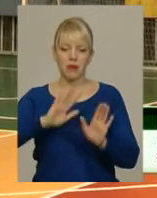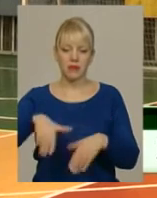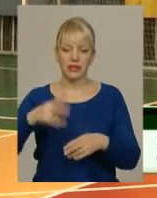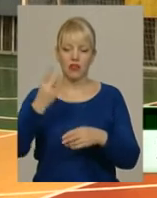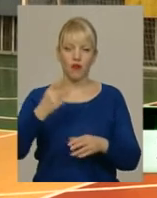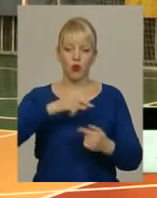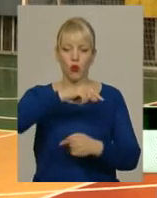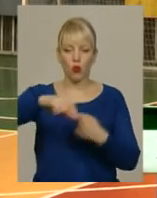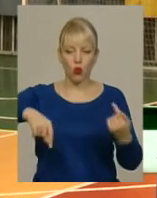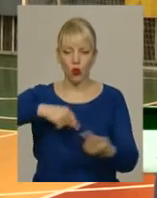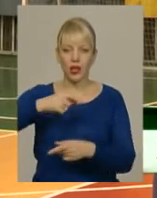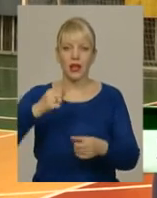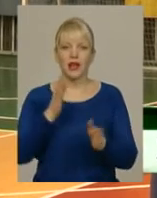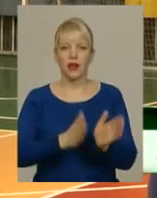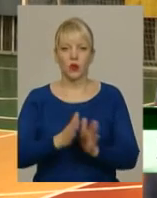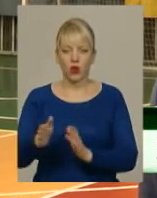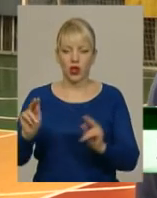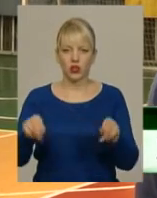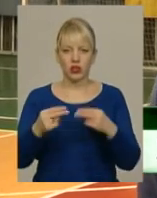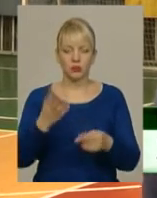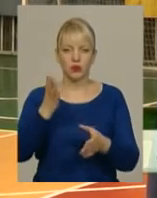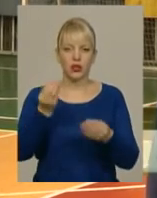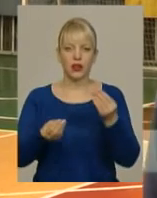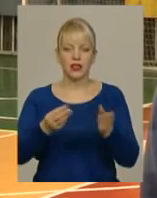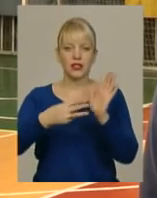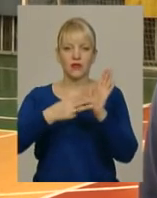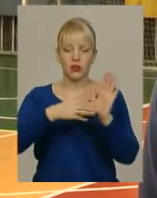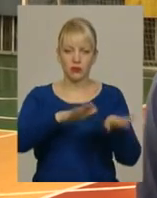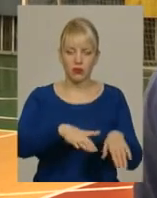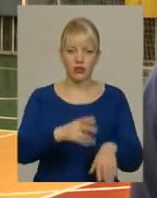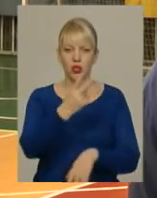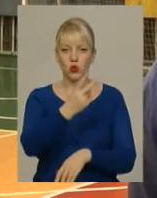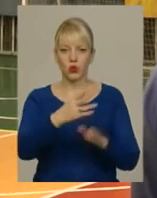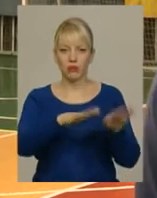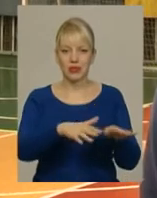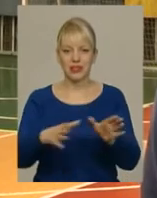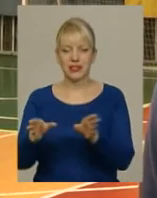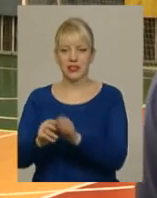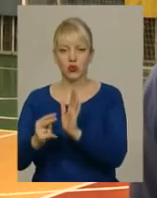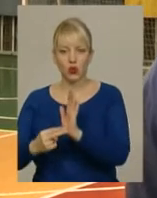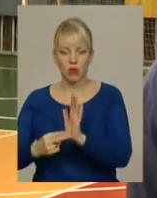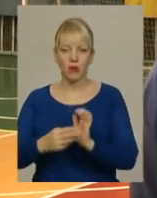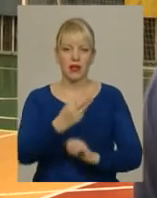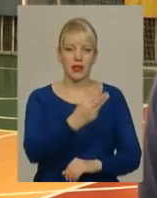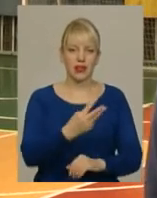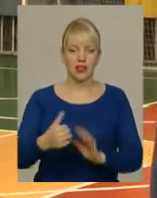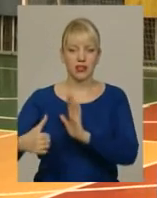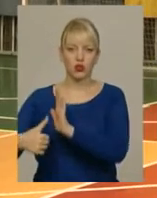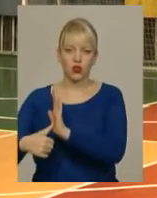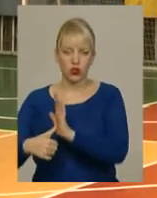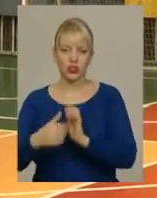регулярного чемпіонату грає з 8 місцем, друге місце – з 7 місцем, третє – з 6 місцем і четверте – з 5 місцем.